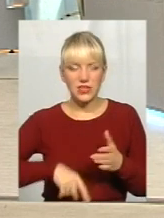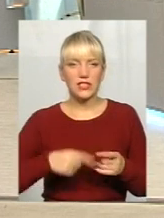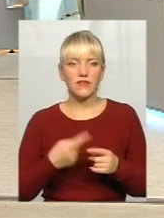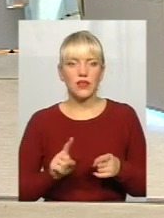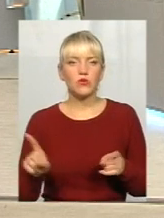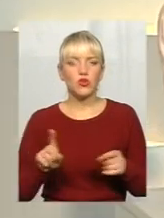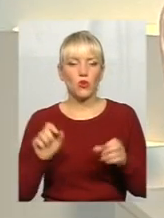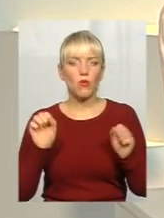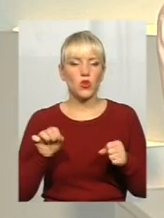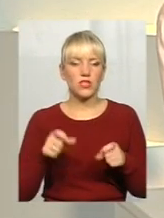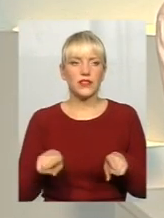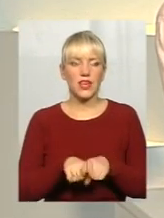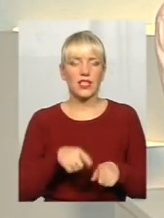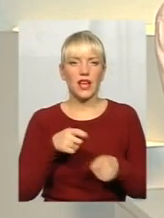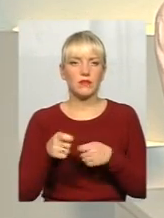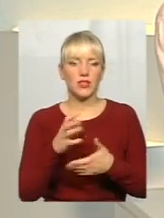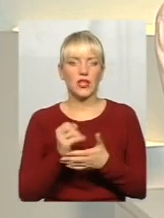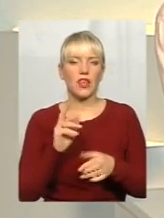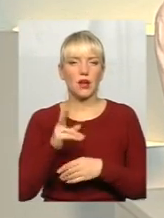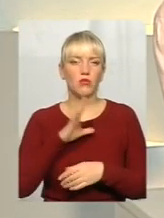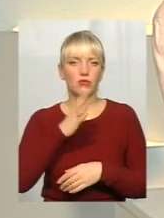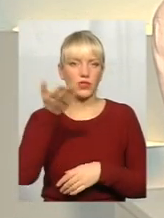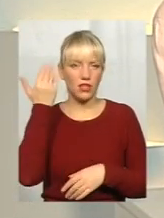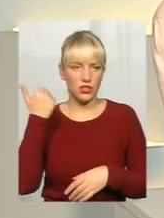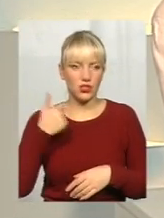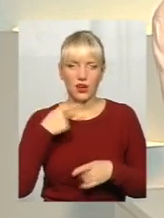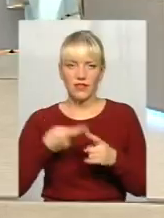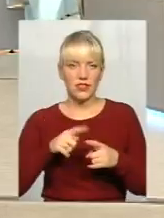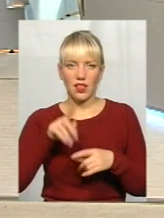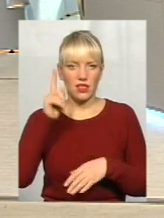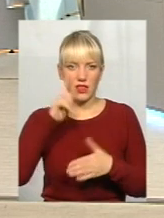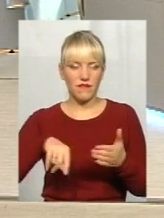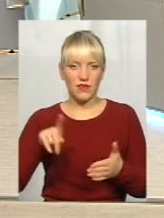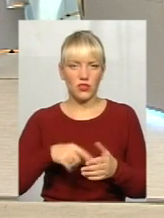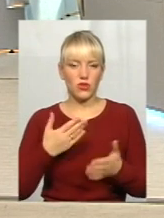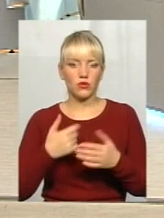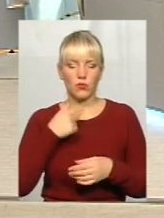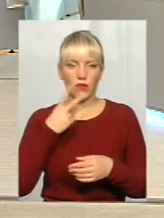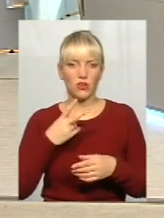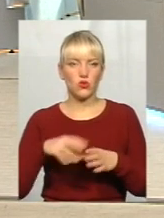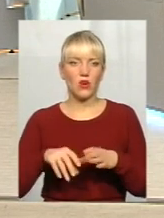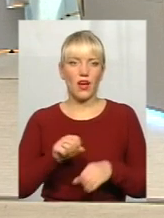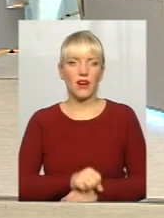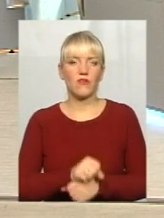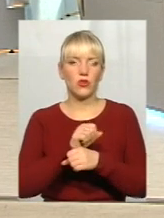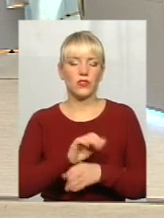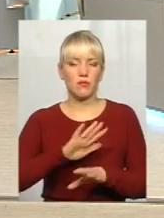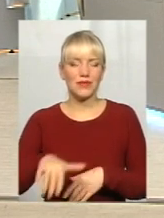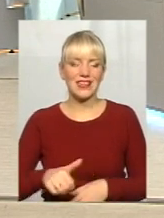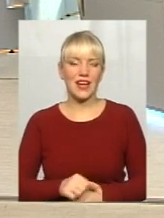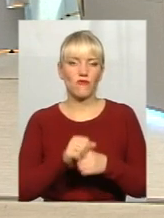такі адмінресурси, який був раніше? От я в це не вірю. Мені здається, що після, я вже не кажу, помирачую революцію, але після революції гідності,